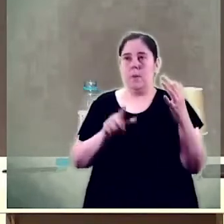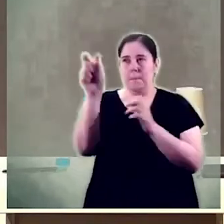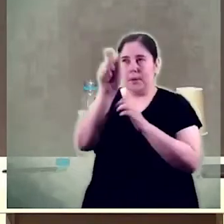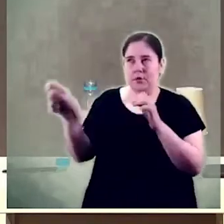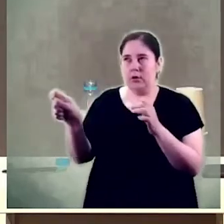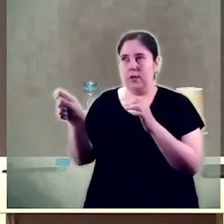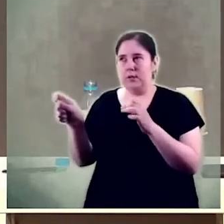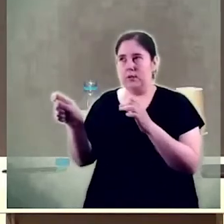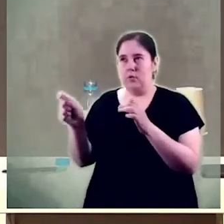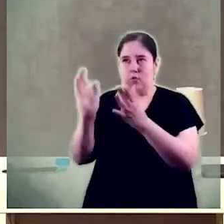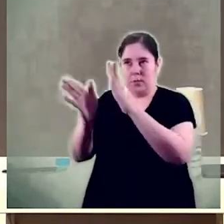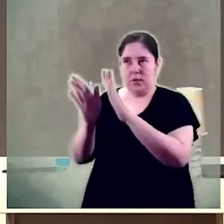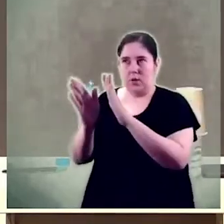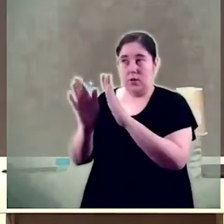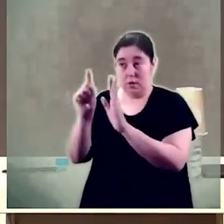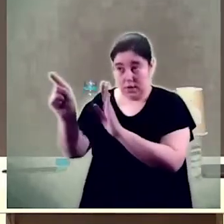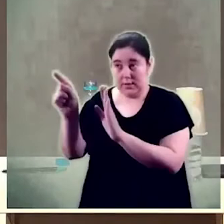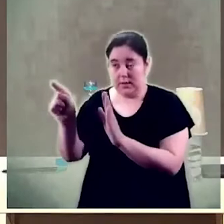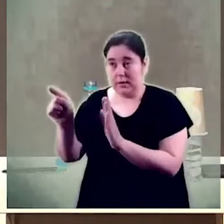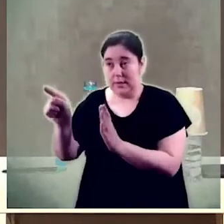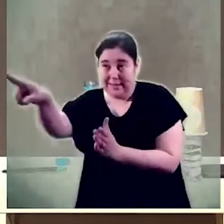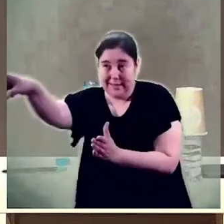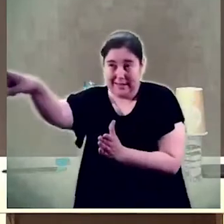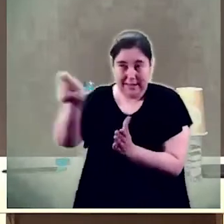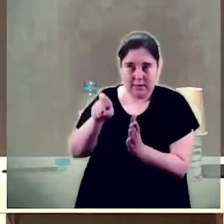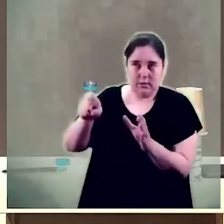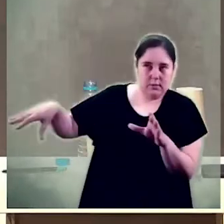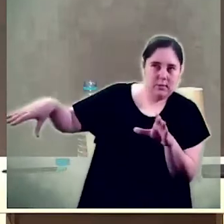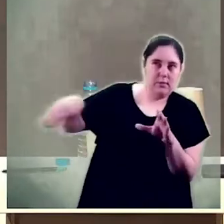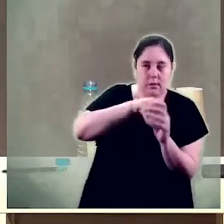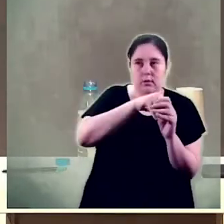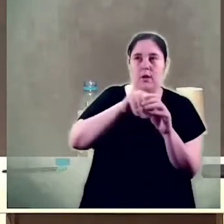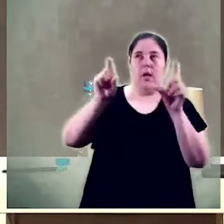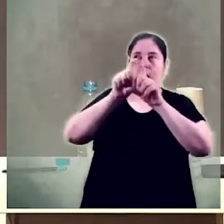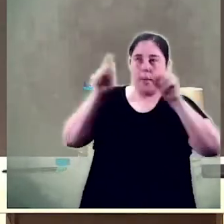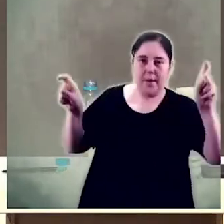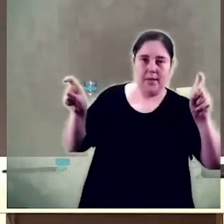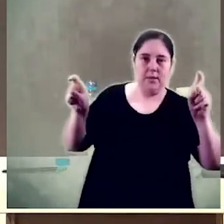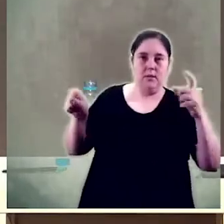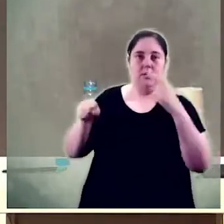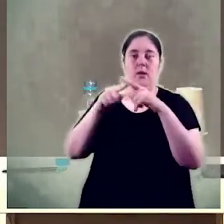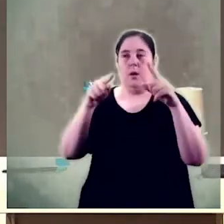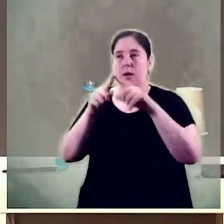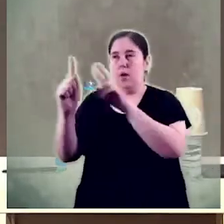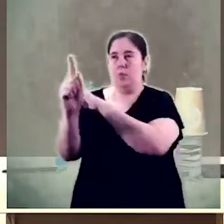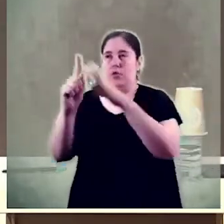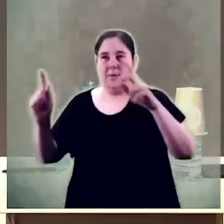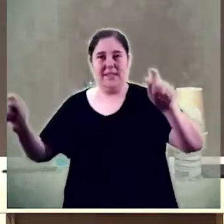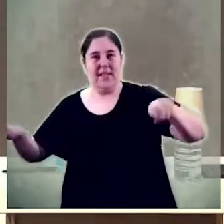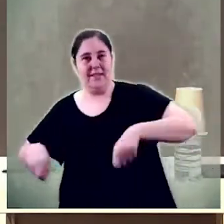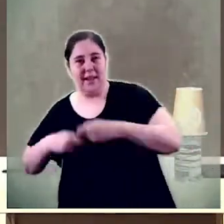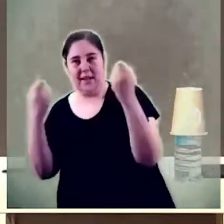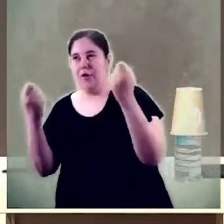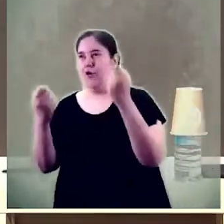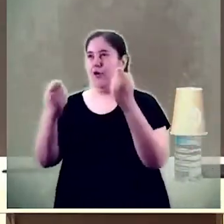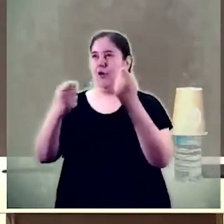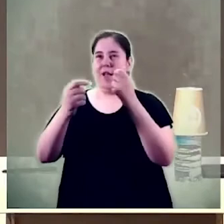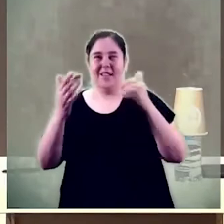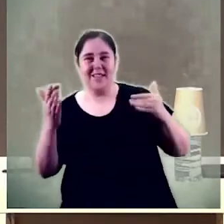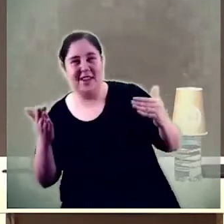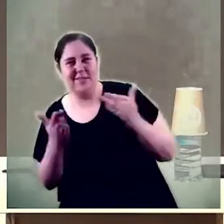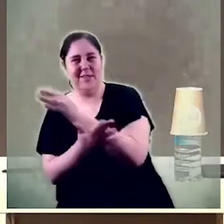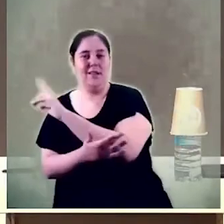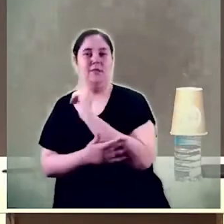aquestes persones que tenen aquesta formació complementària transversal trencadora ja no seguiré perquè crec que us l'han dit molt que